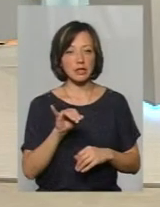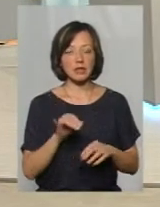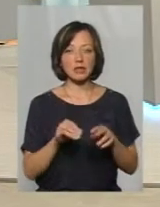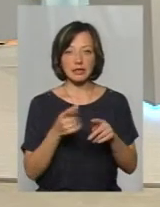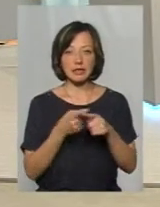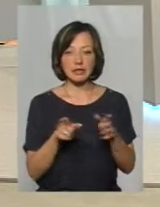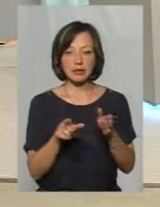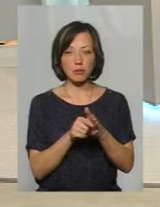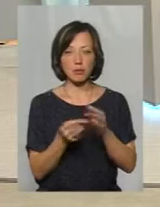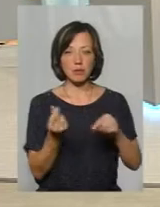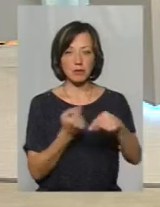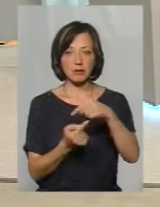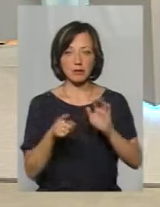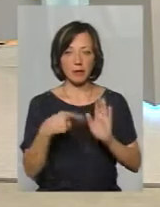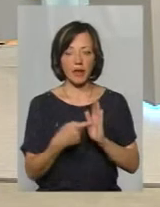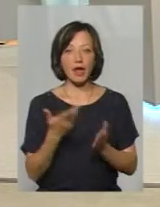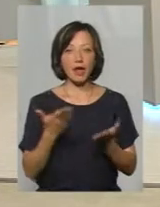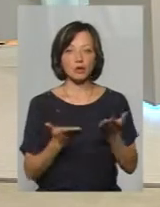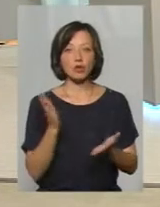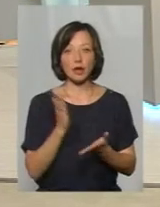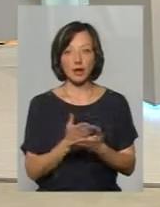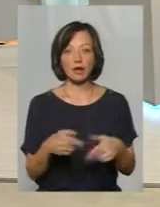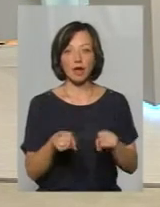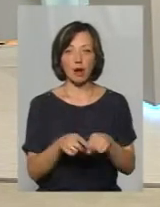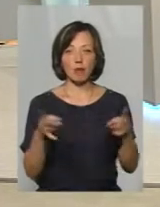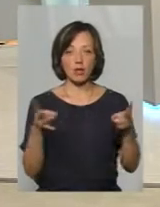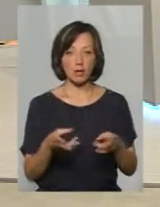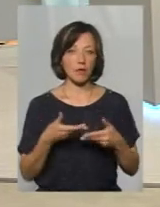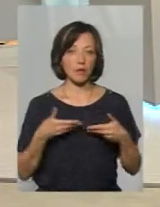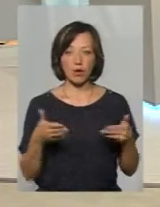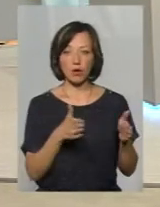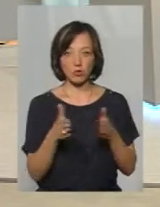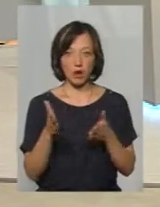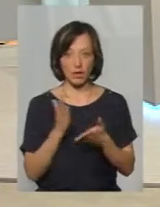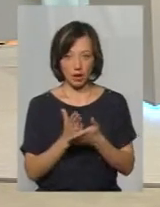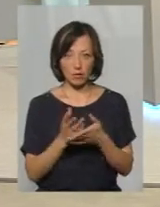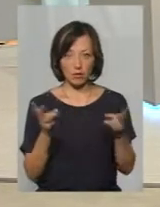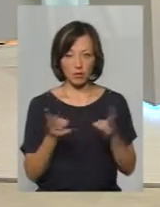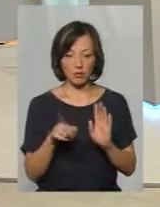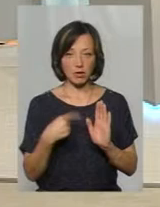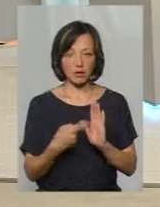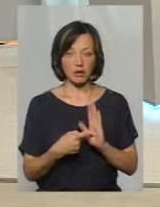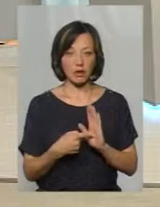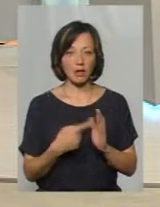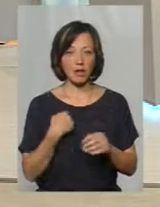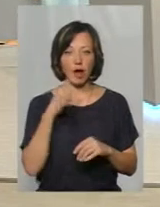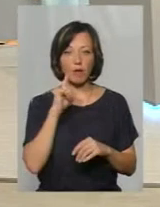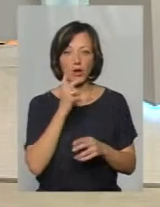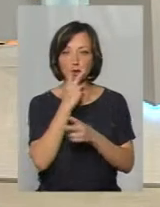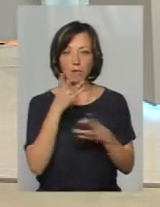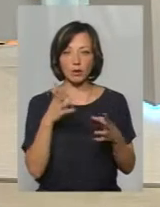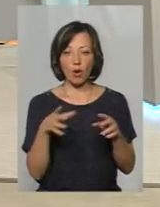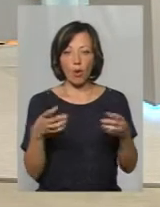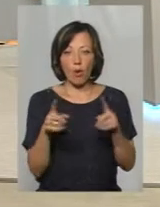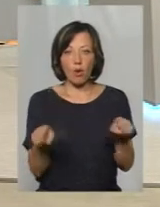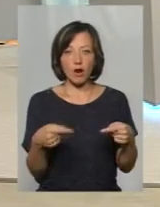підприємцями? Якщо є така потреба, наприклад, ми готові... А є потреба? Я поки не бачу організованих